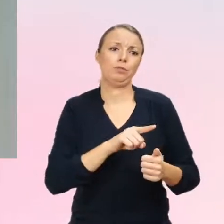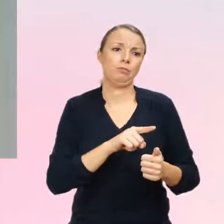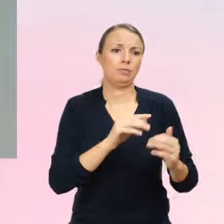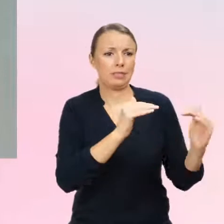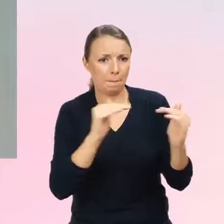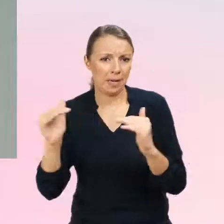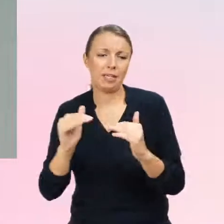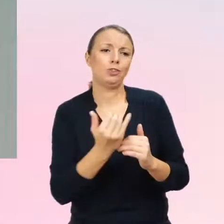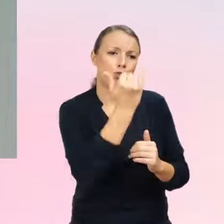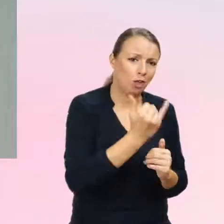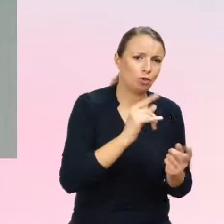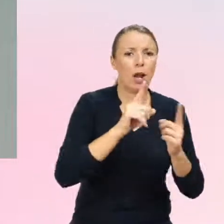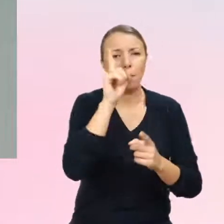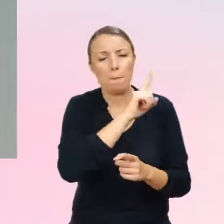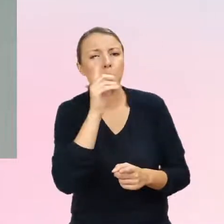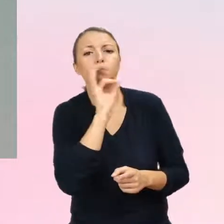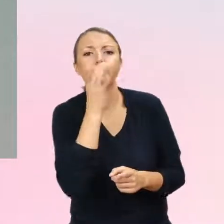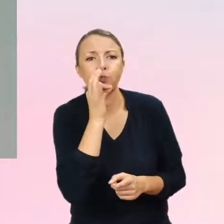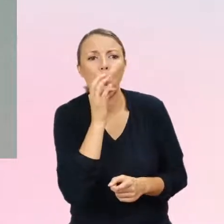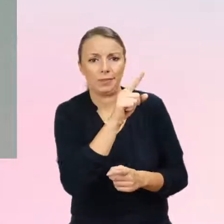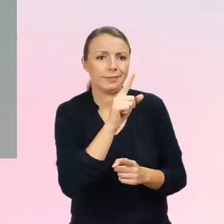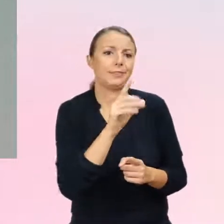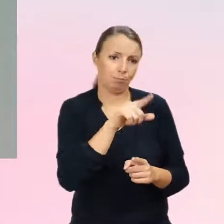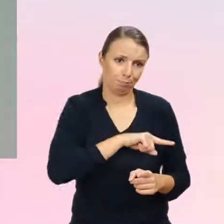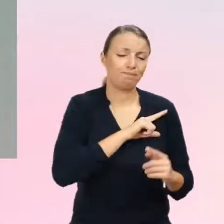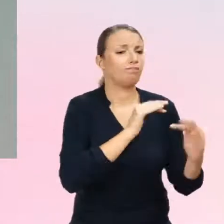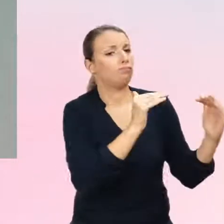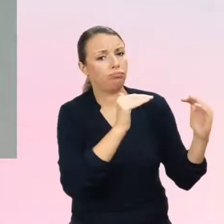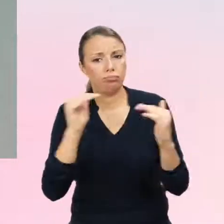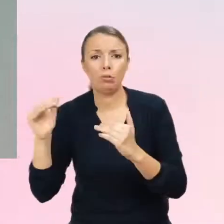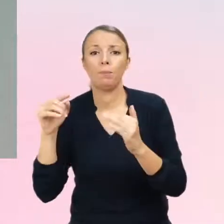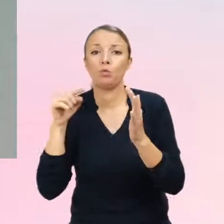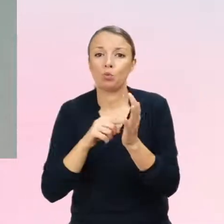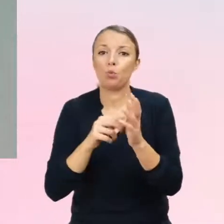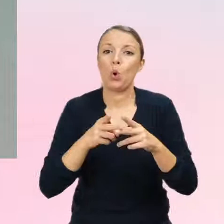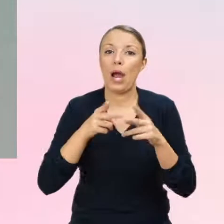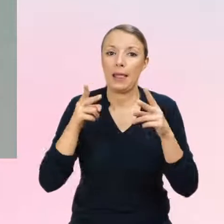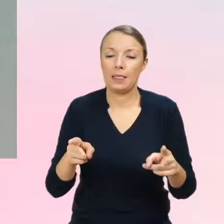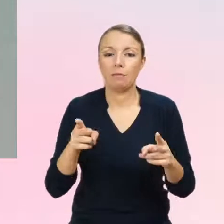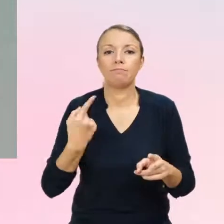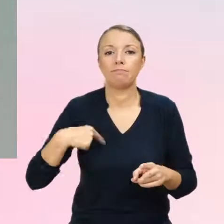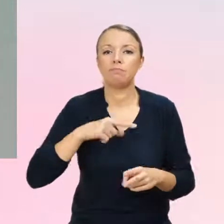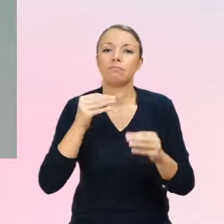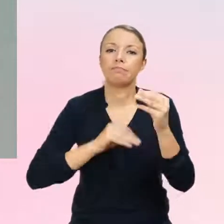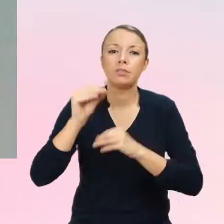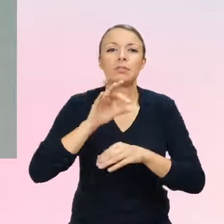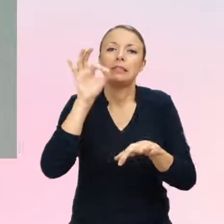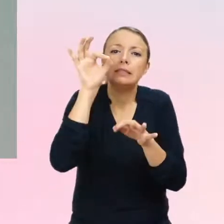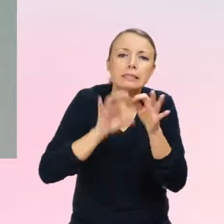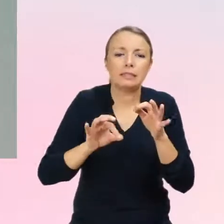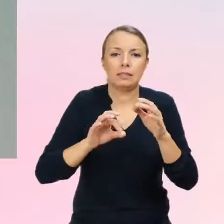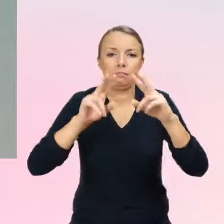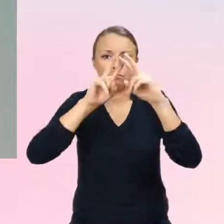przychodzimy w ogóle do tego etapu, że my możemy podjąć bardziej szczegółową diagnostykę związaną z